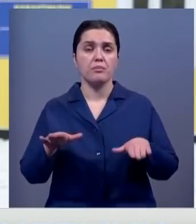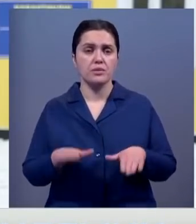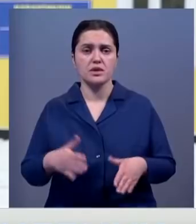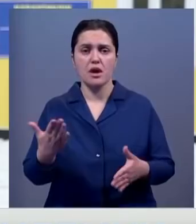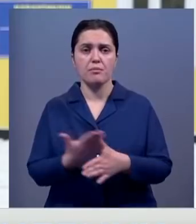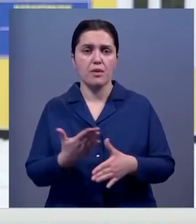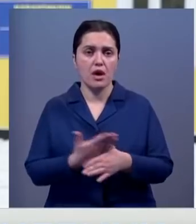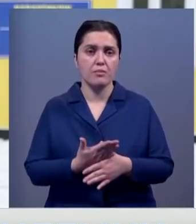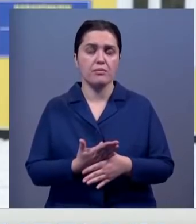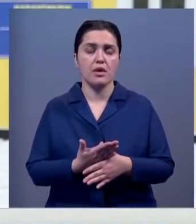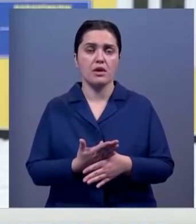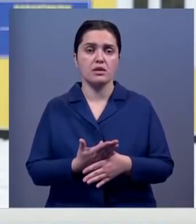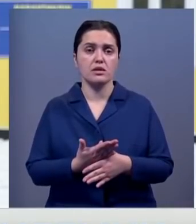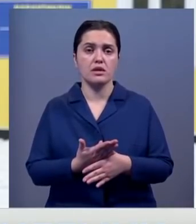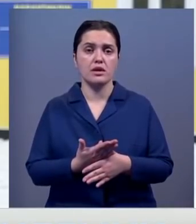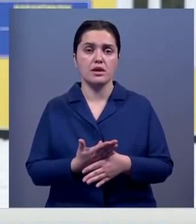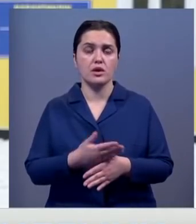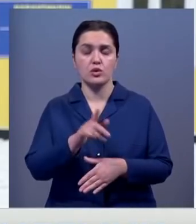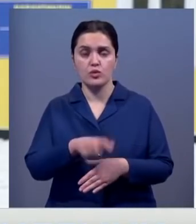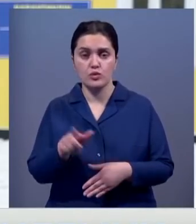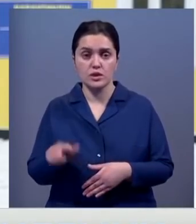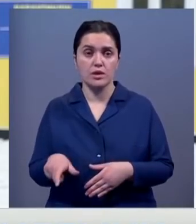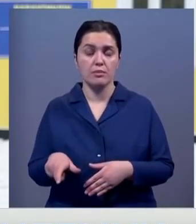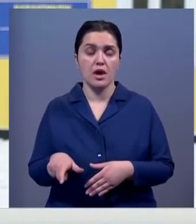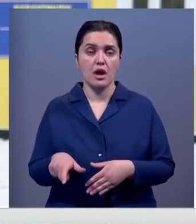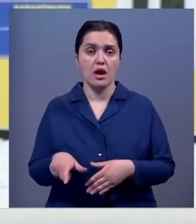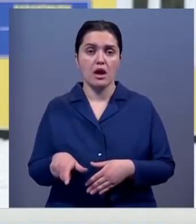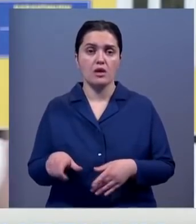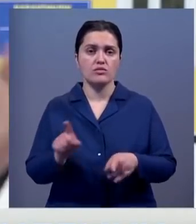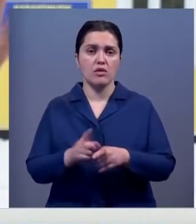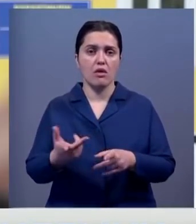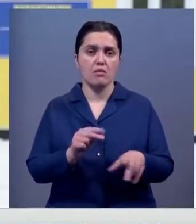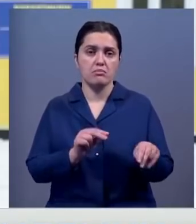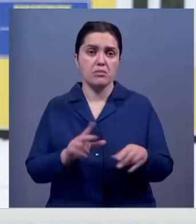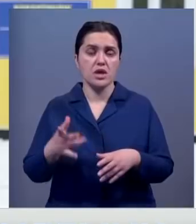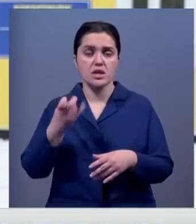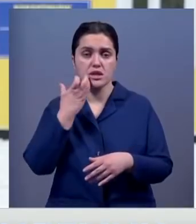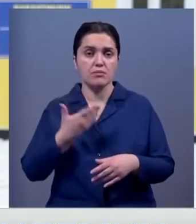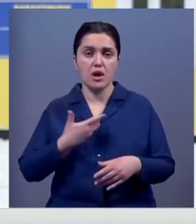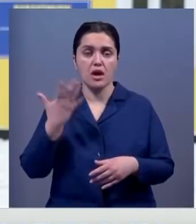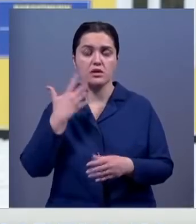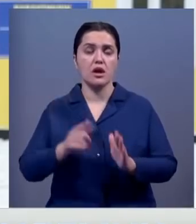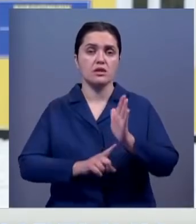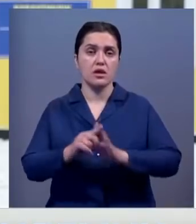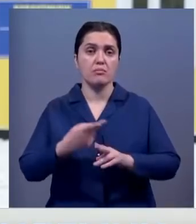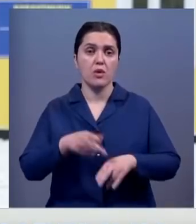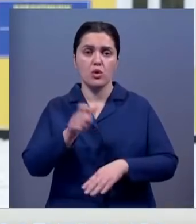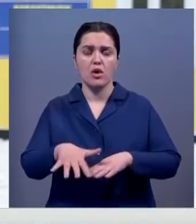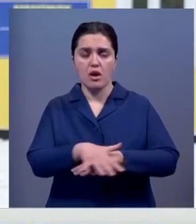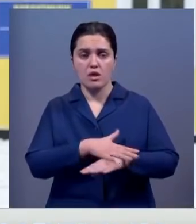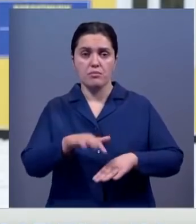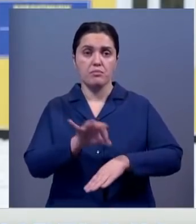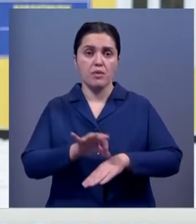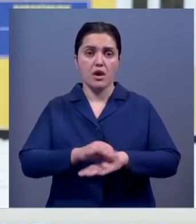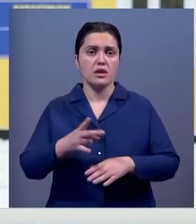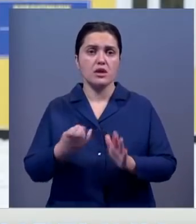провизировать стационары. На тот момент беда не спрашивает, когда прийти настигло большое количество заболевающих. Не хватало